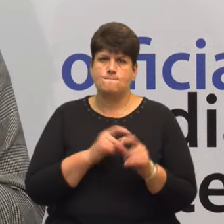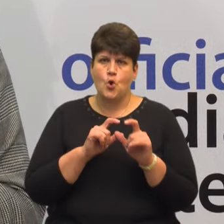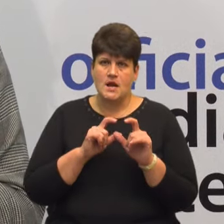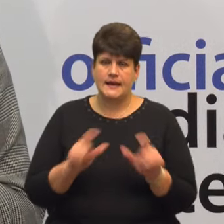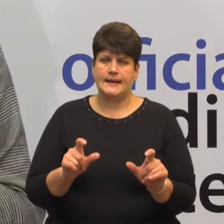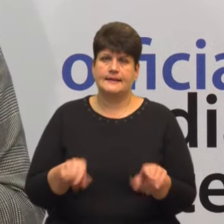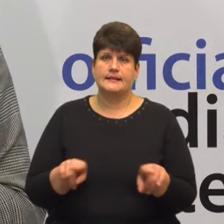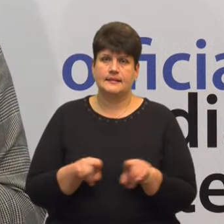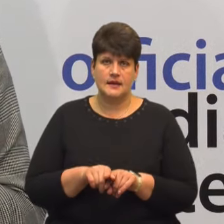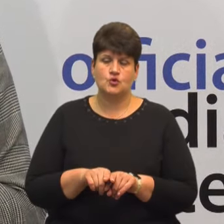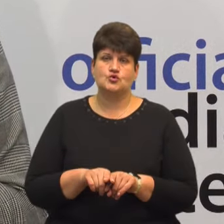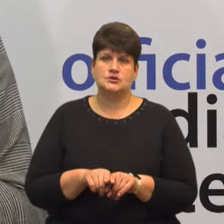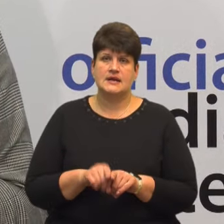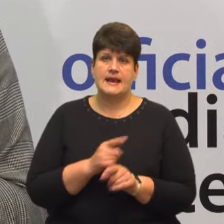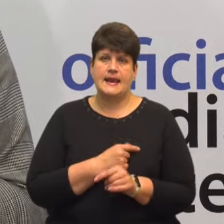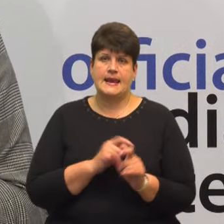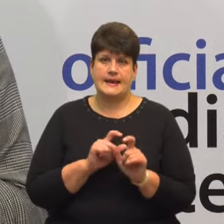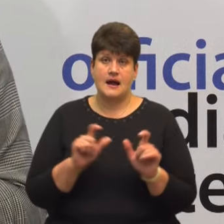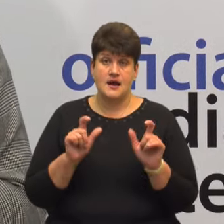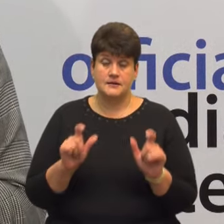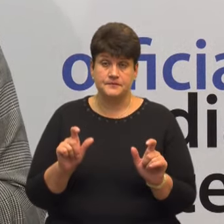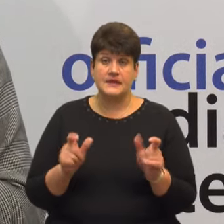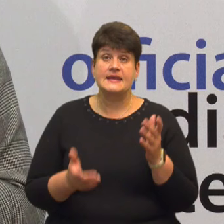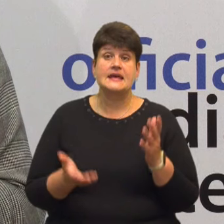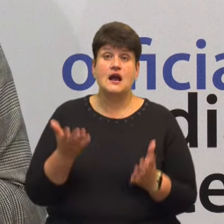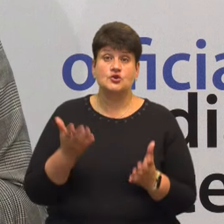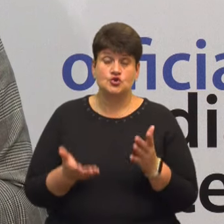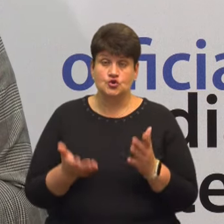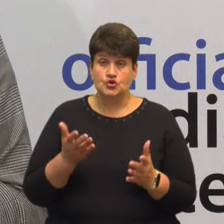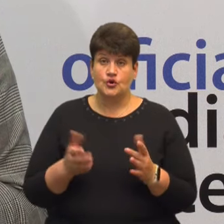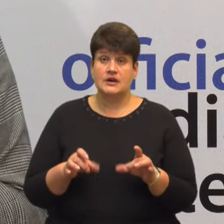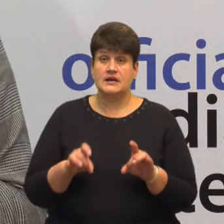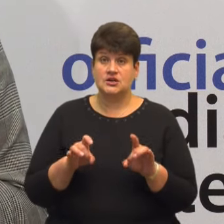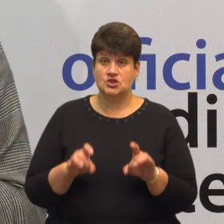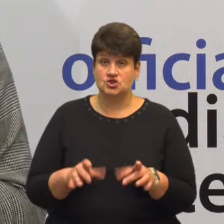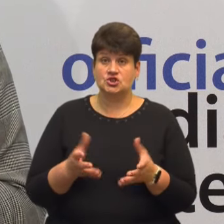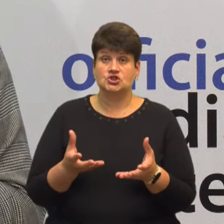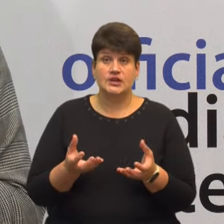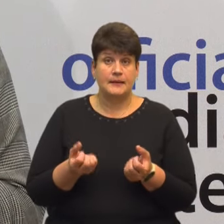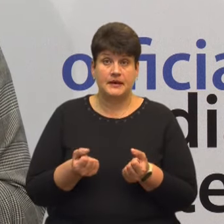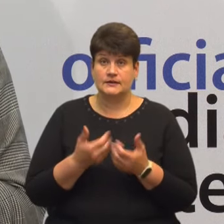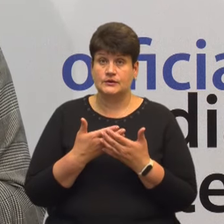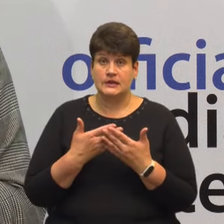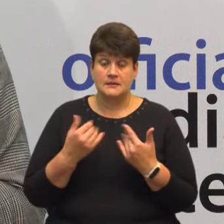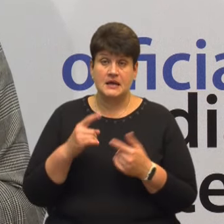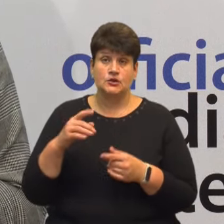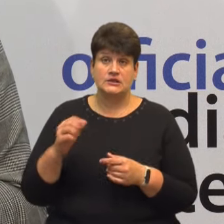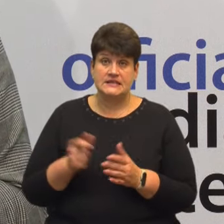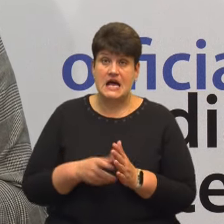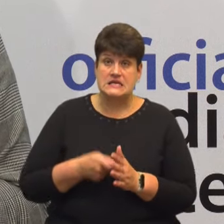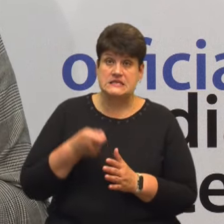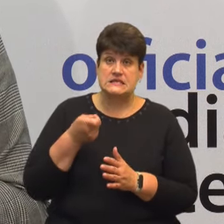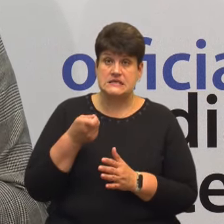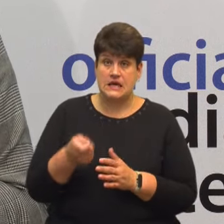також лікарні. Якщо рішення про опалювальний період ще не прийнято, то за заявою